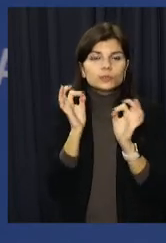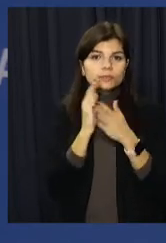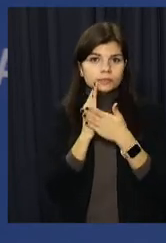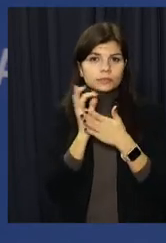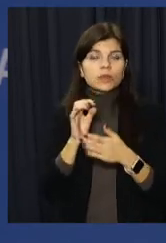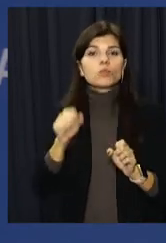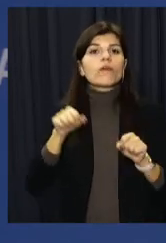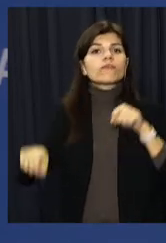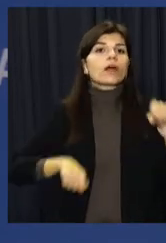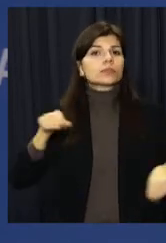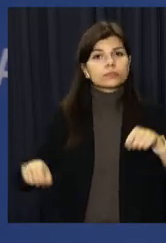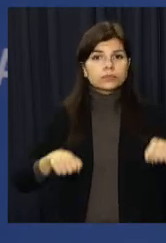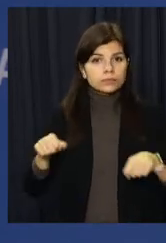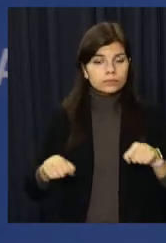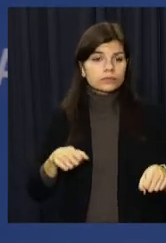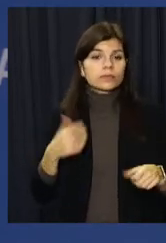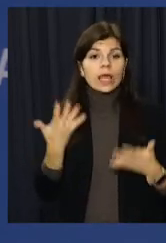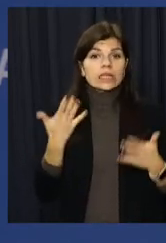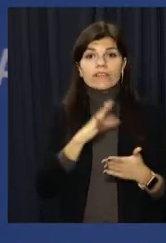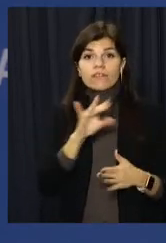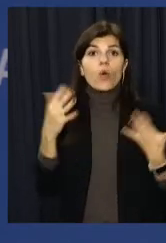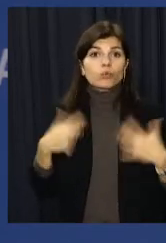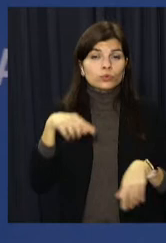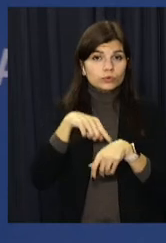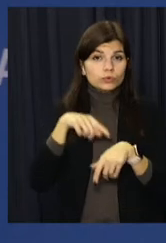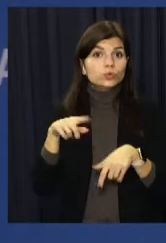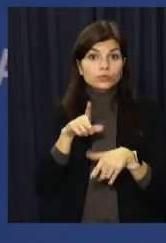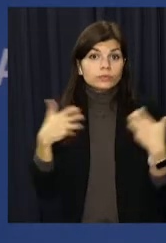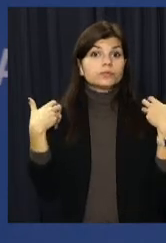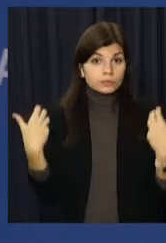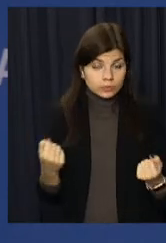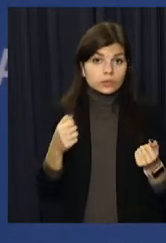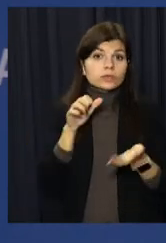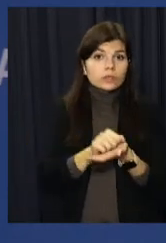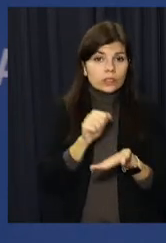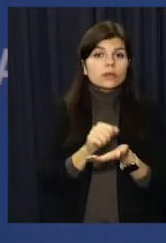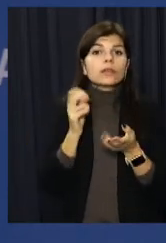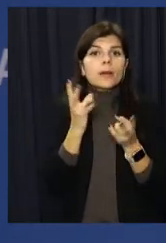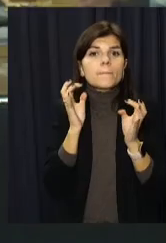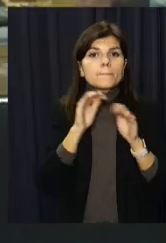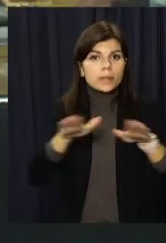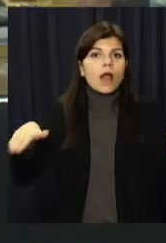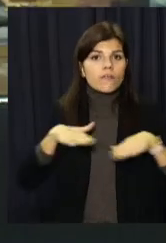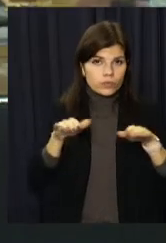їздити на велосипеді, якщо ви вже почуваєте, що одужали, займатися плаванням.